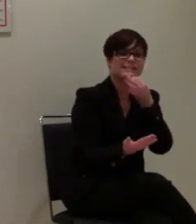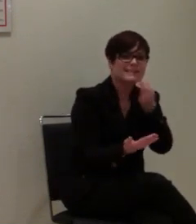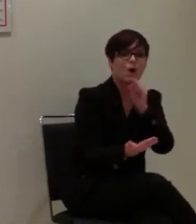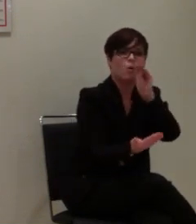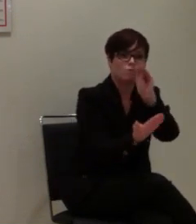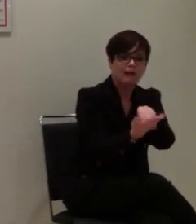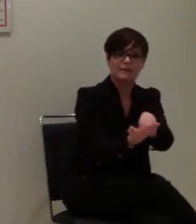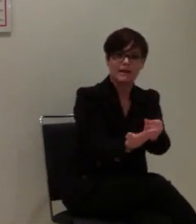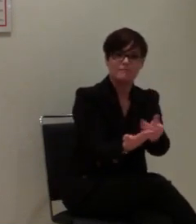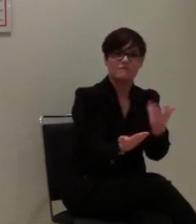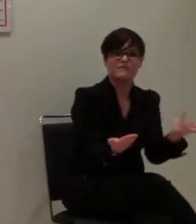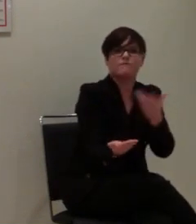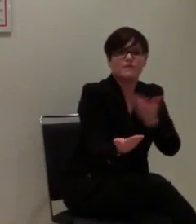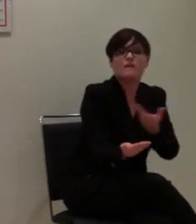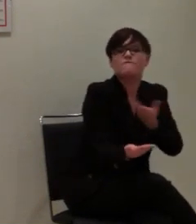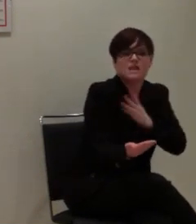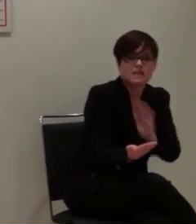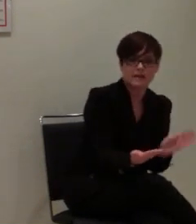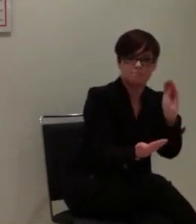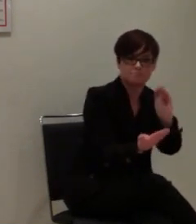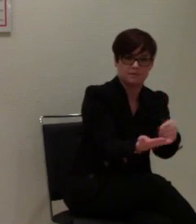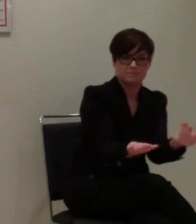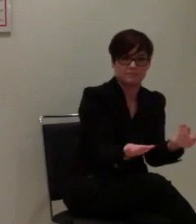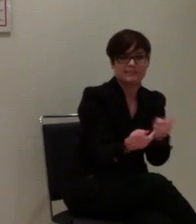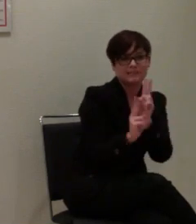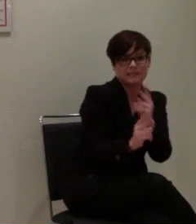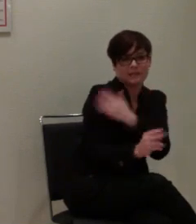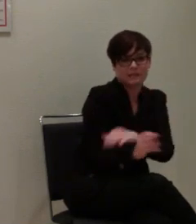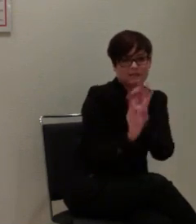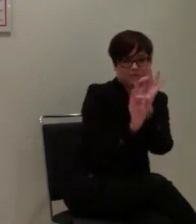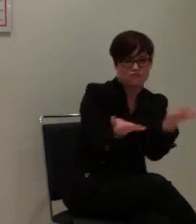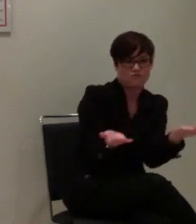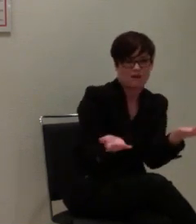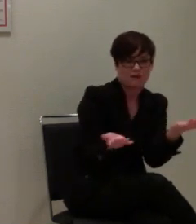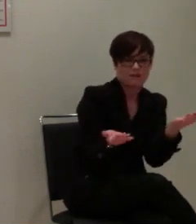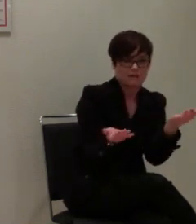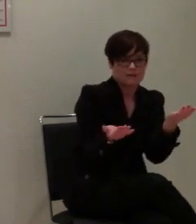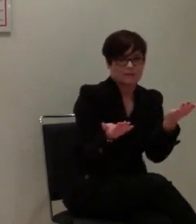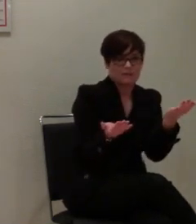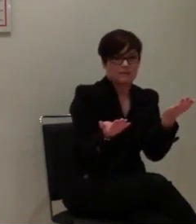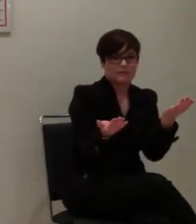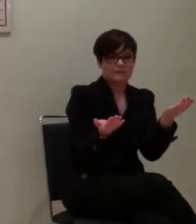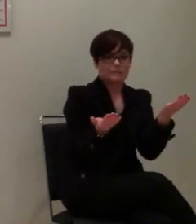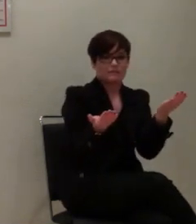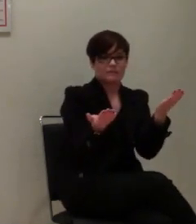explizit anzugeben, um da einfach auf der sicheren Seite zu sein. werden das im...